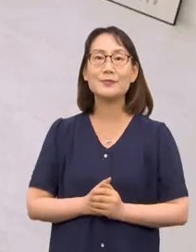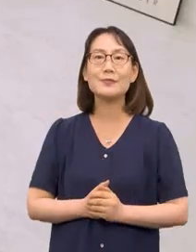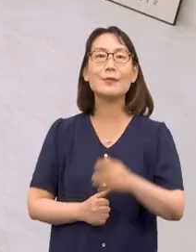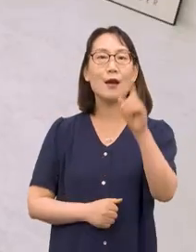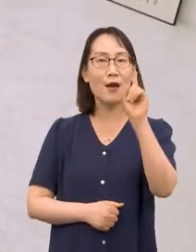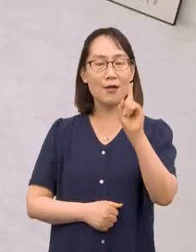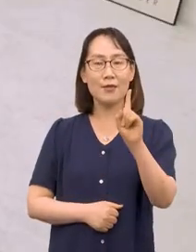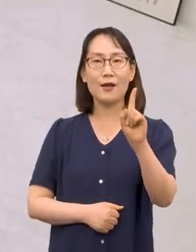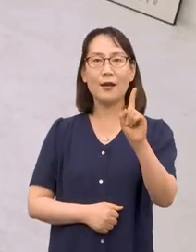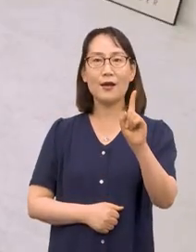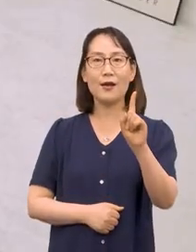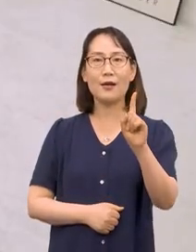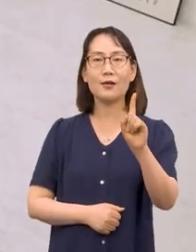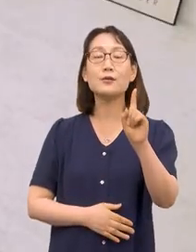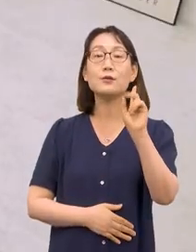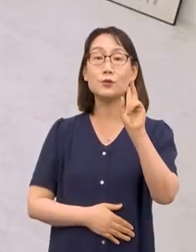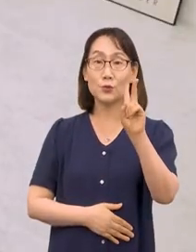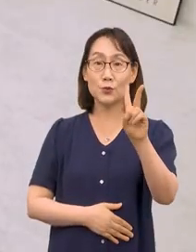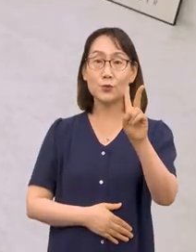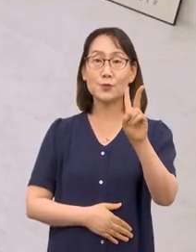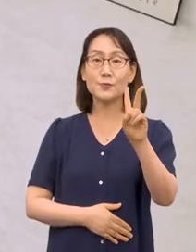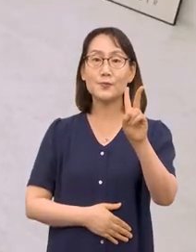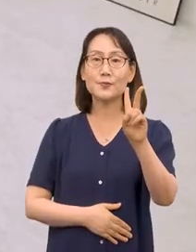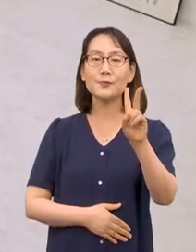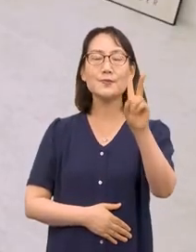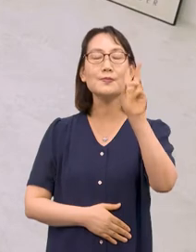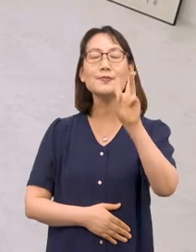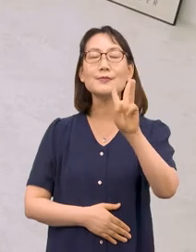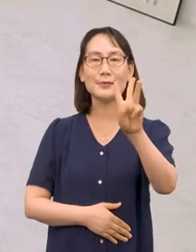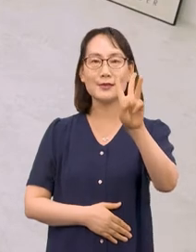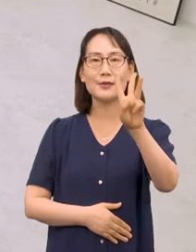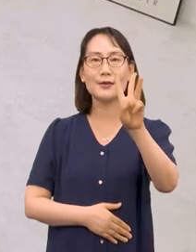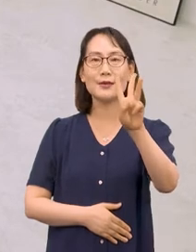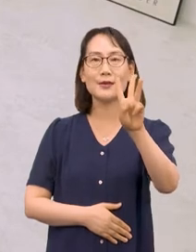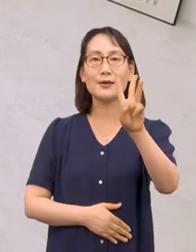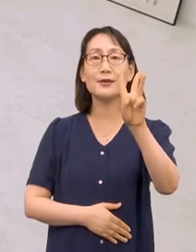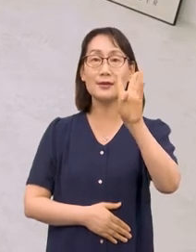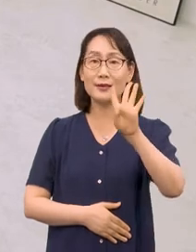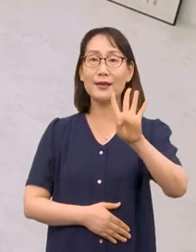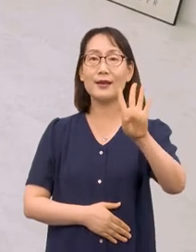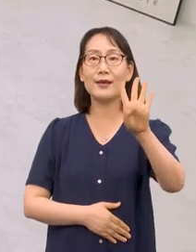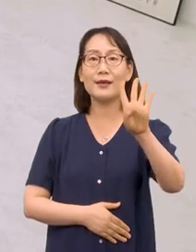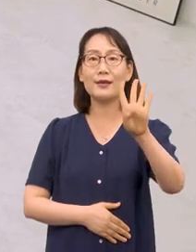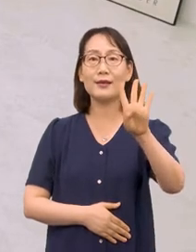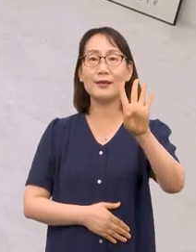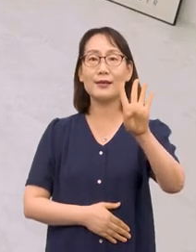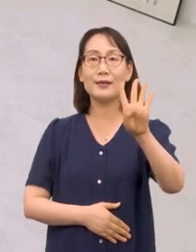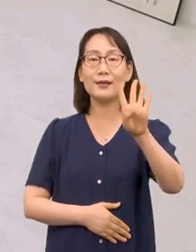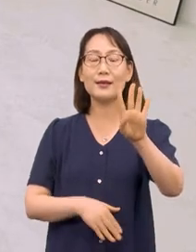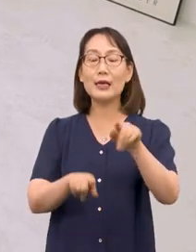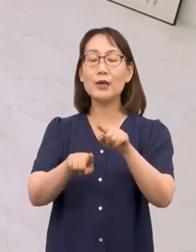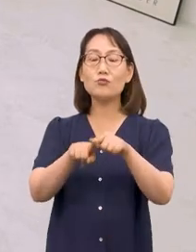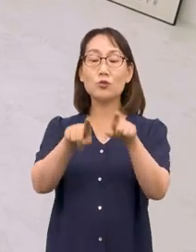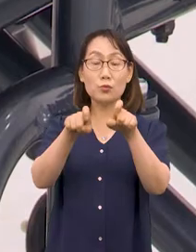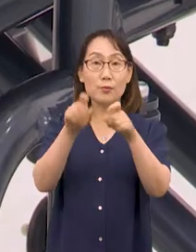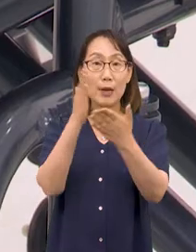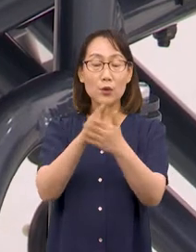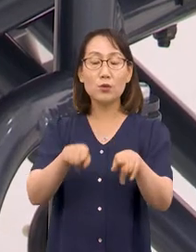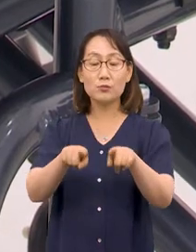하나, 둘, 셋, 넷, 무릎 조금 더 펴주세요.